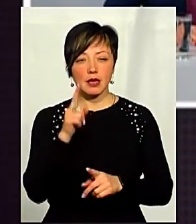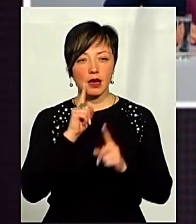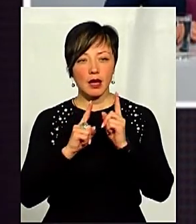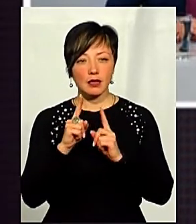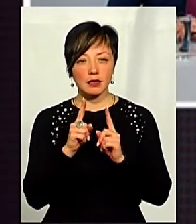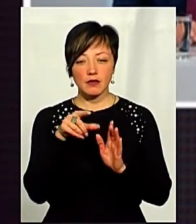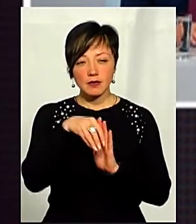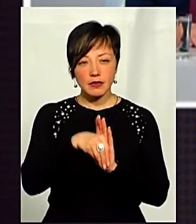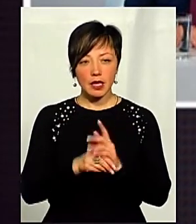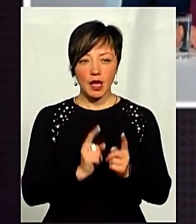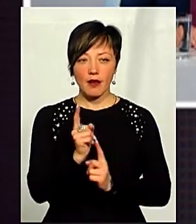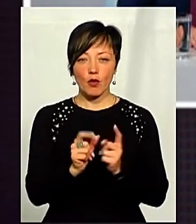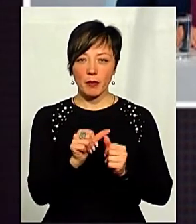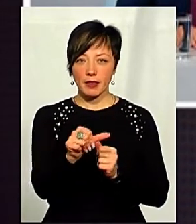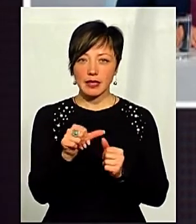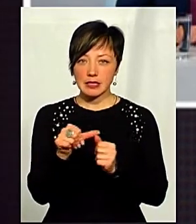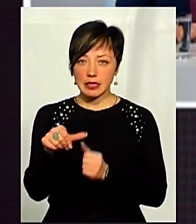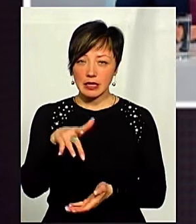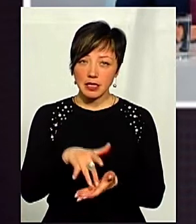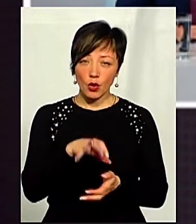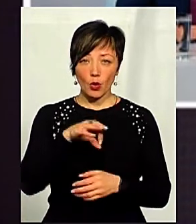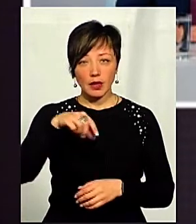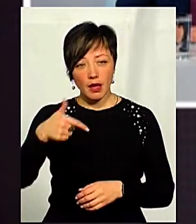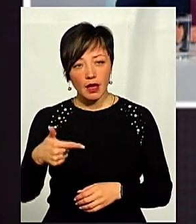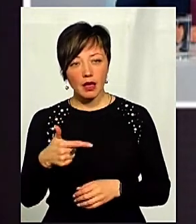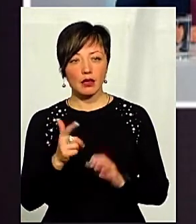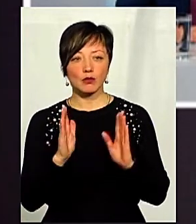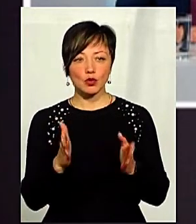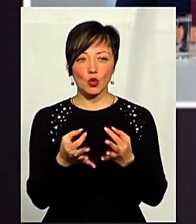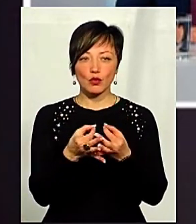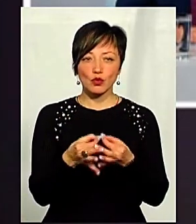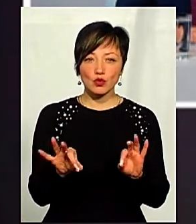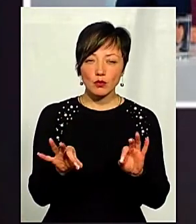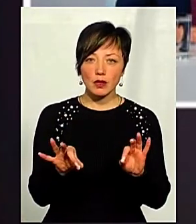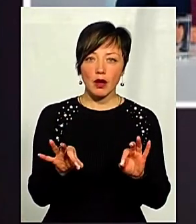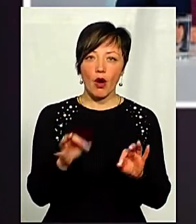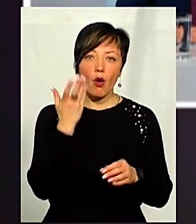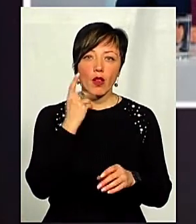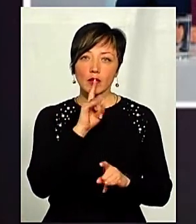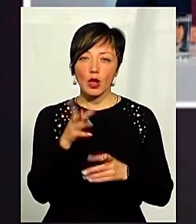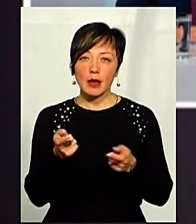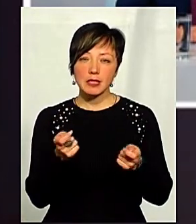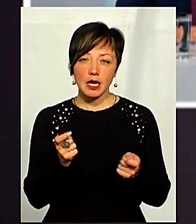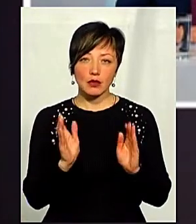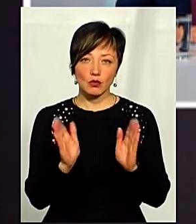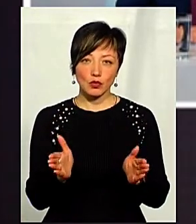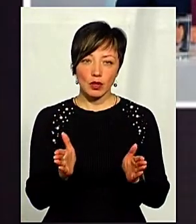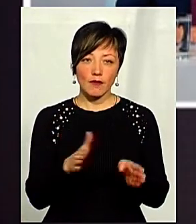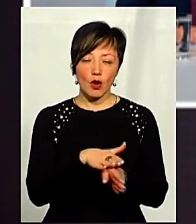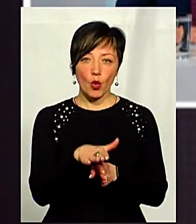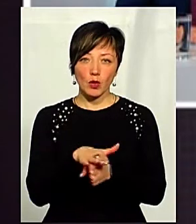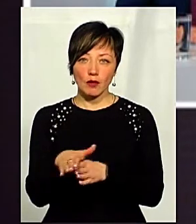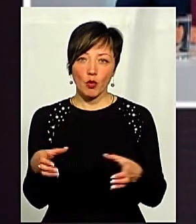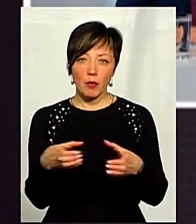реформи децентралізації, в ОТГ, чи вона буде наступна громадська рада, коли вже не буде адміністрації, вона буде при